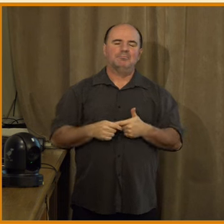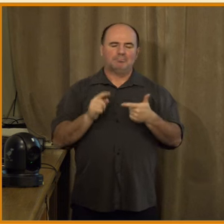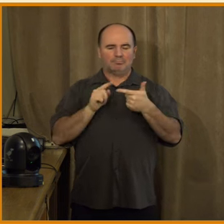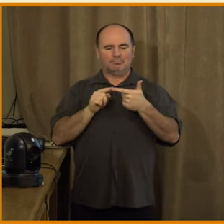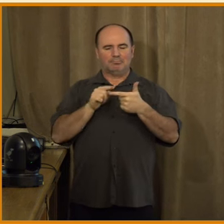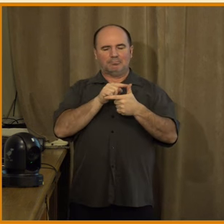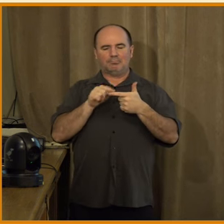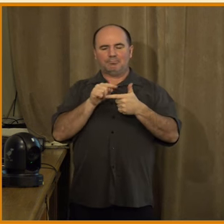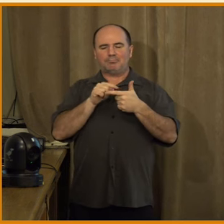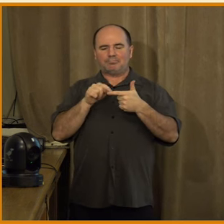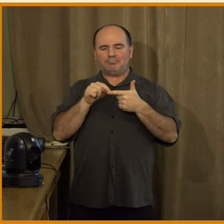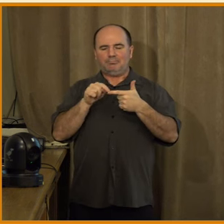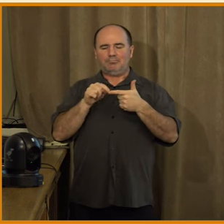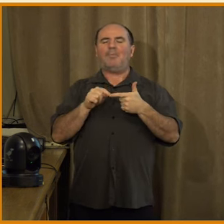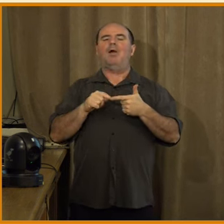co označíme za dezinformaci.